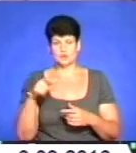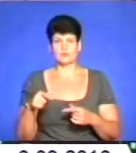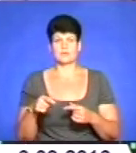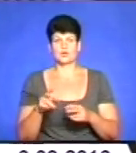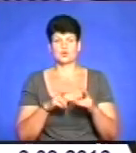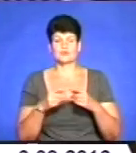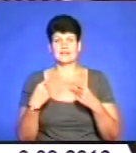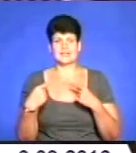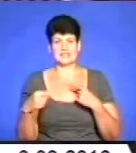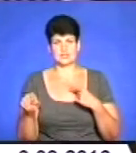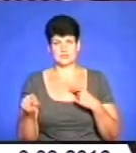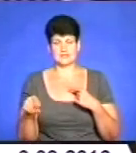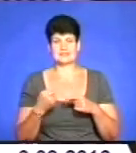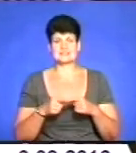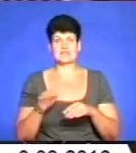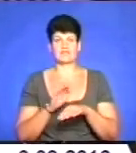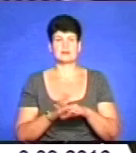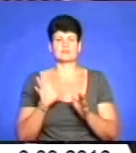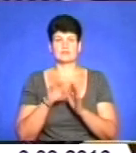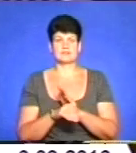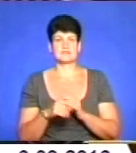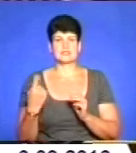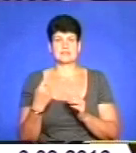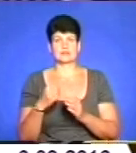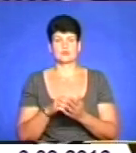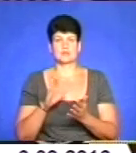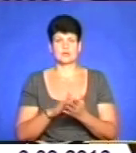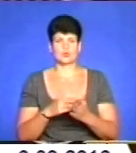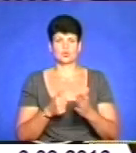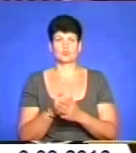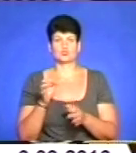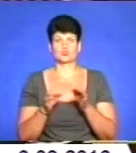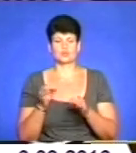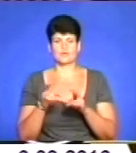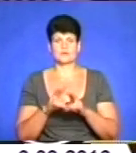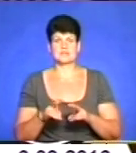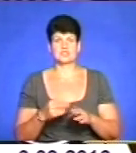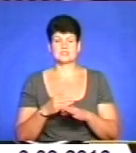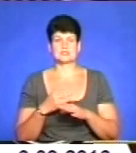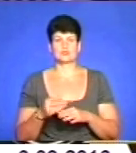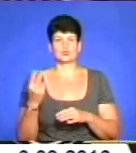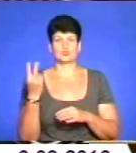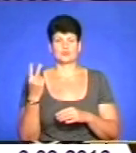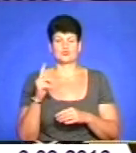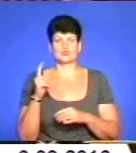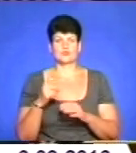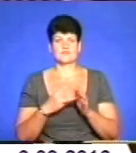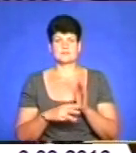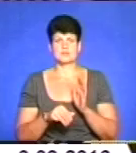інших грабіжників. Даний факт внасяно до Єдиного реєстру досудового розслідування за частиною 2 статті 186.